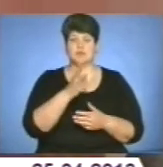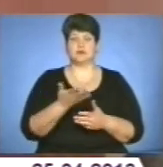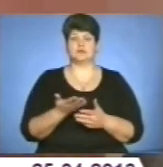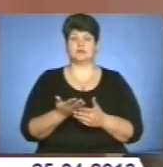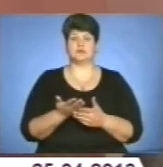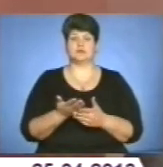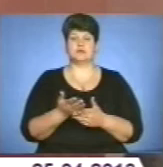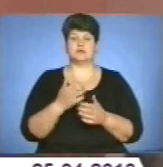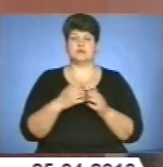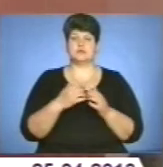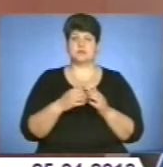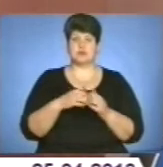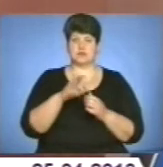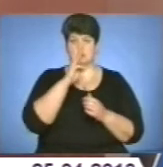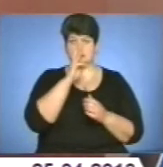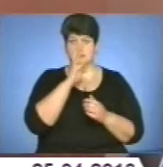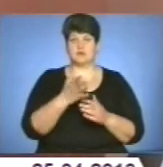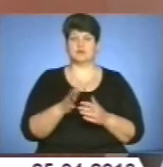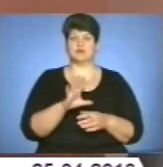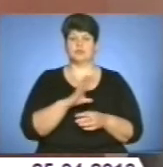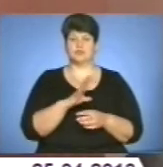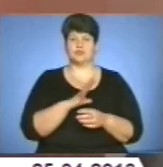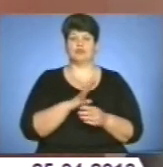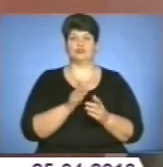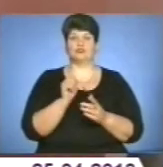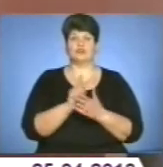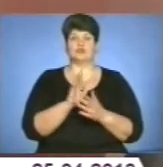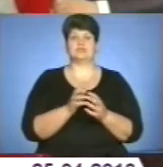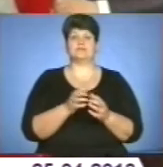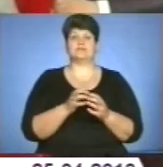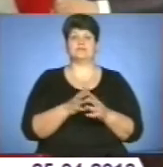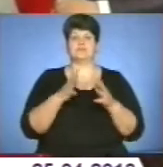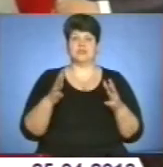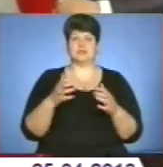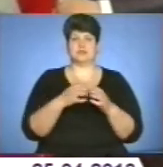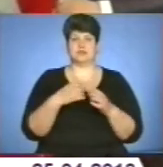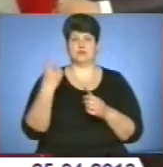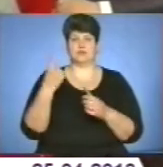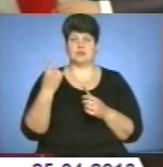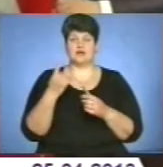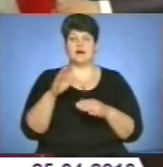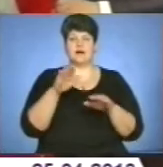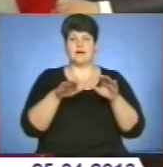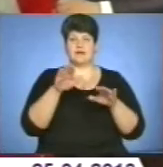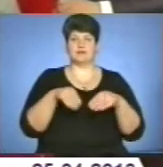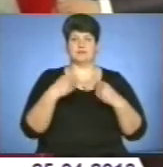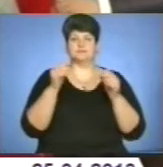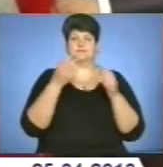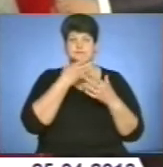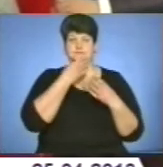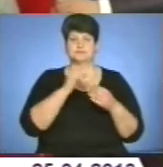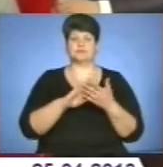саме розмір середньої заробітної плати повинен бути перевищувати середній полумовності. Рейтинг надає сприятливі умови для розвитку